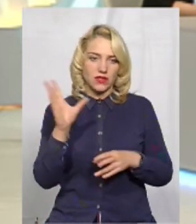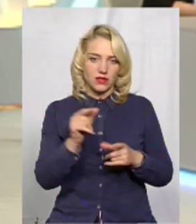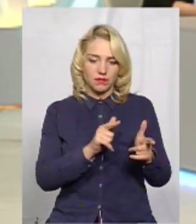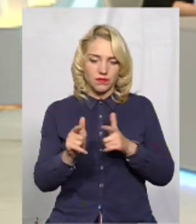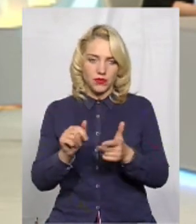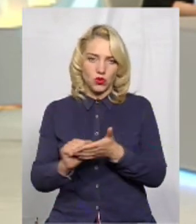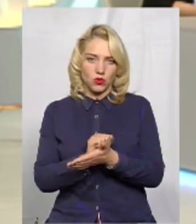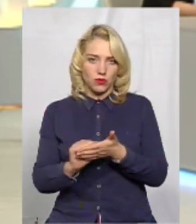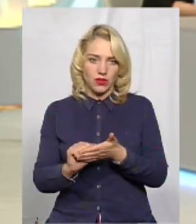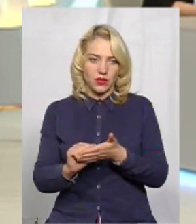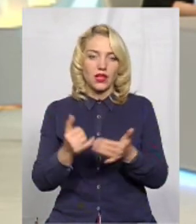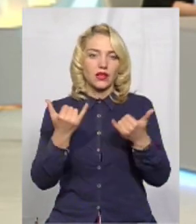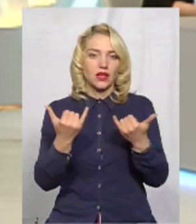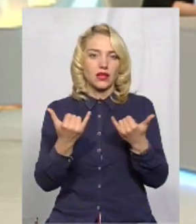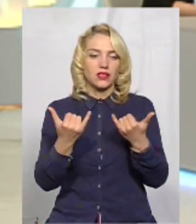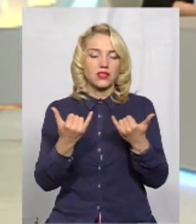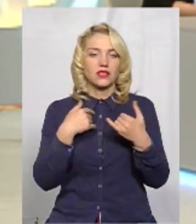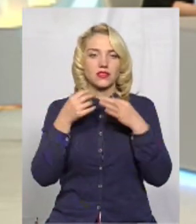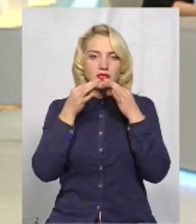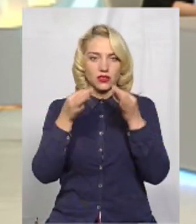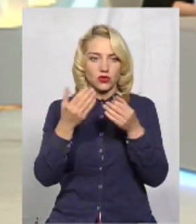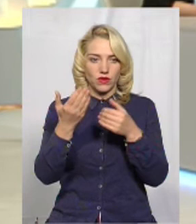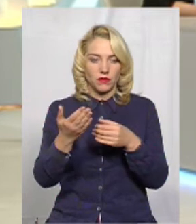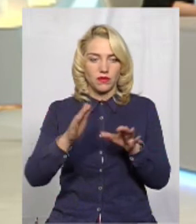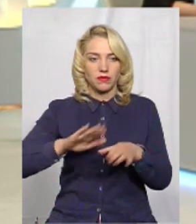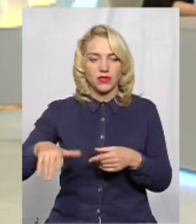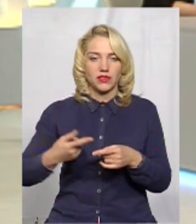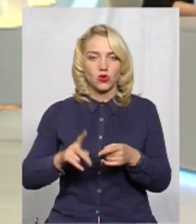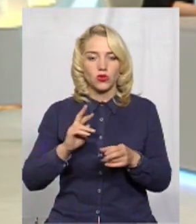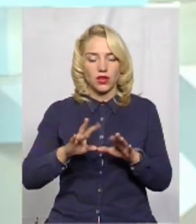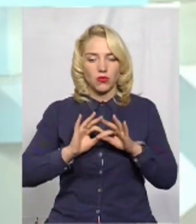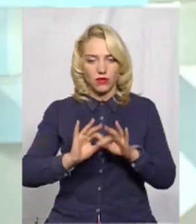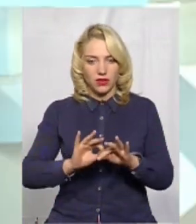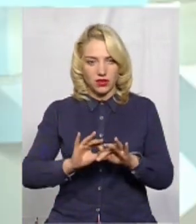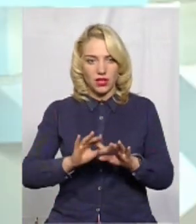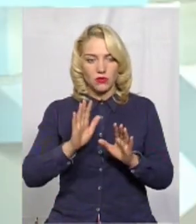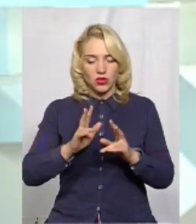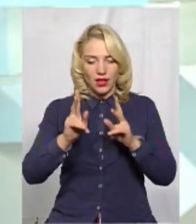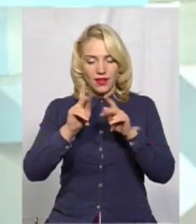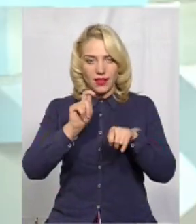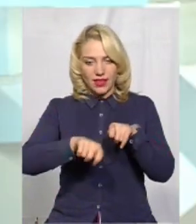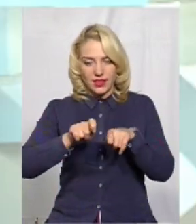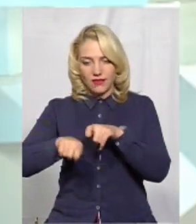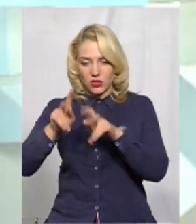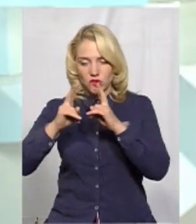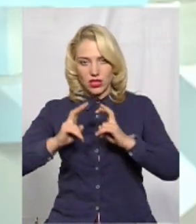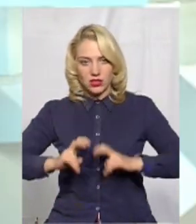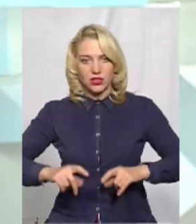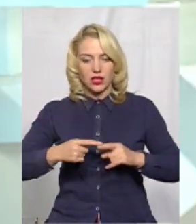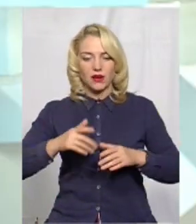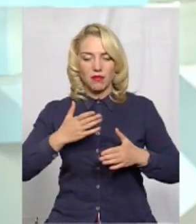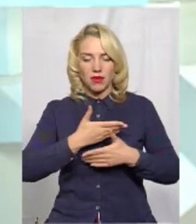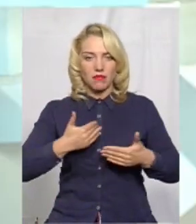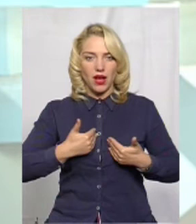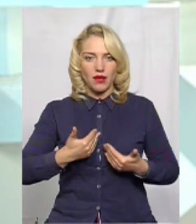документи. Зараз, наразі, я вам скажу, після того, як проведена буде інвентаризація попередня, ми маємо